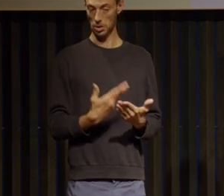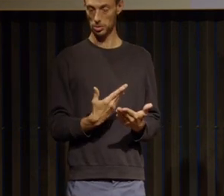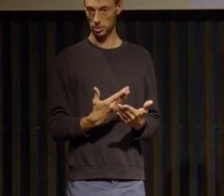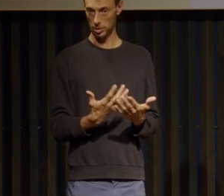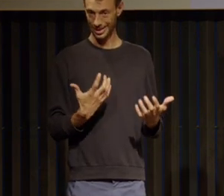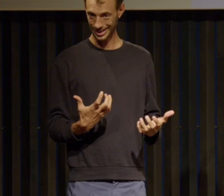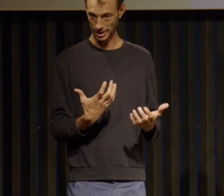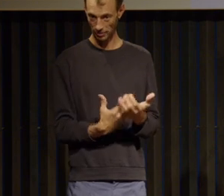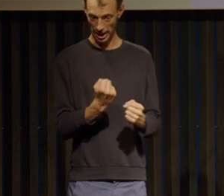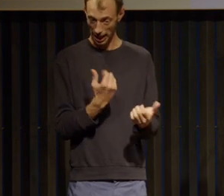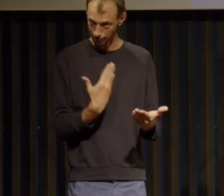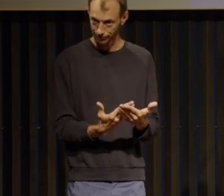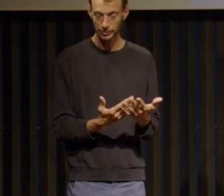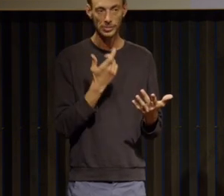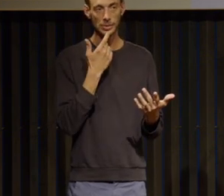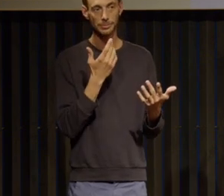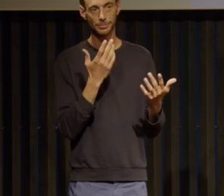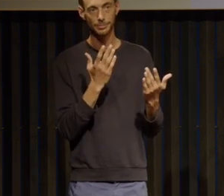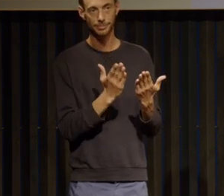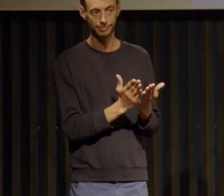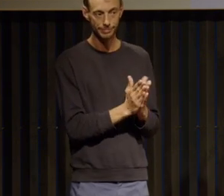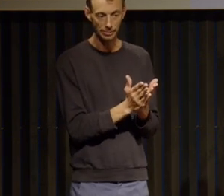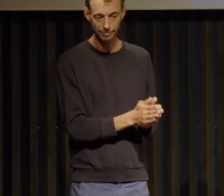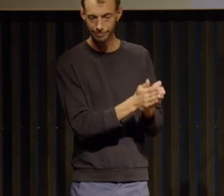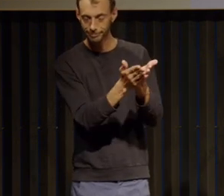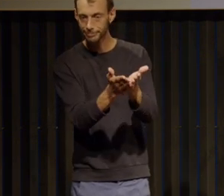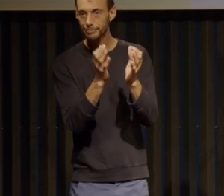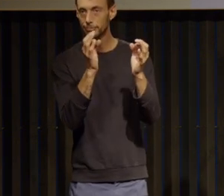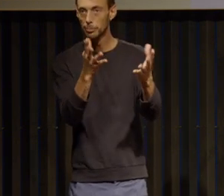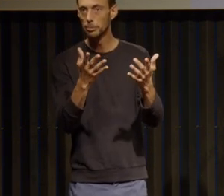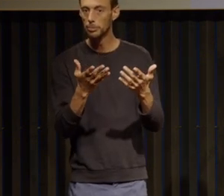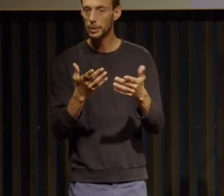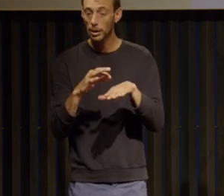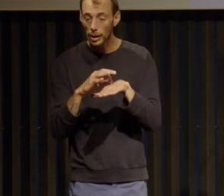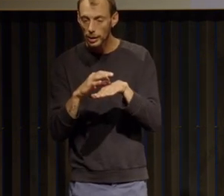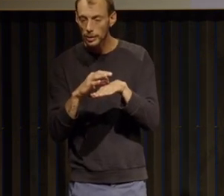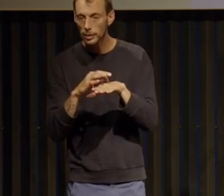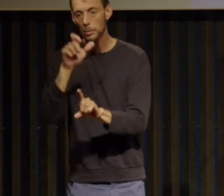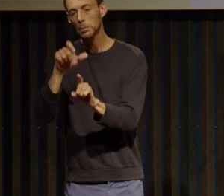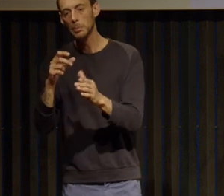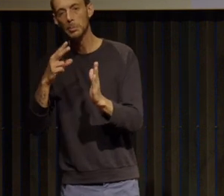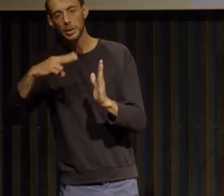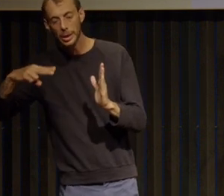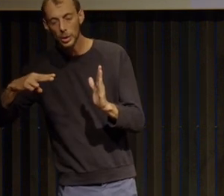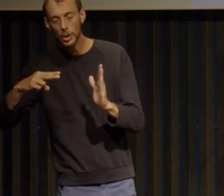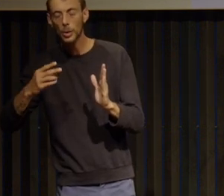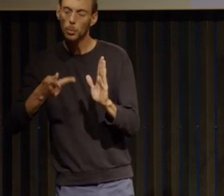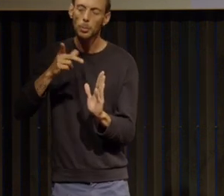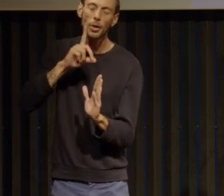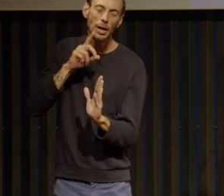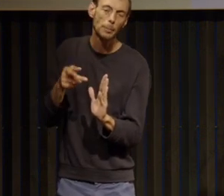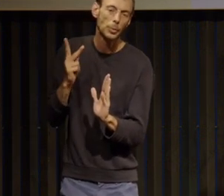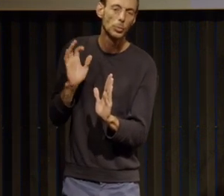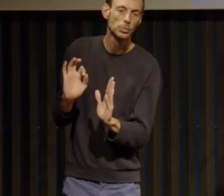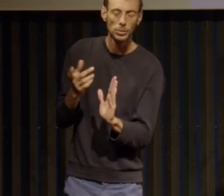qu'ils quelque part tiennent la main des lecteurs et puis a fortiori plutôt des lectrices dans leur